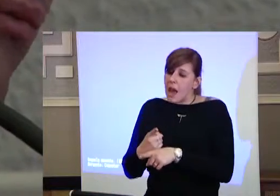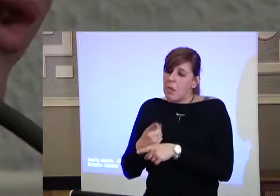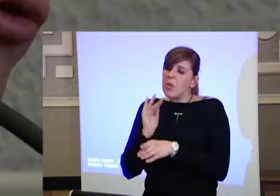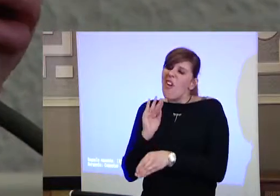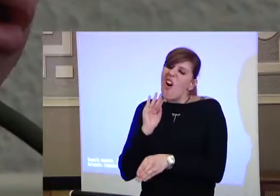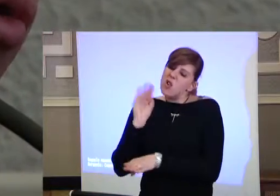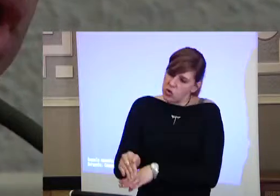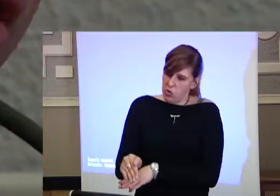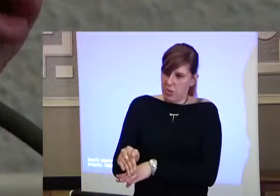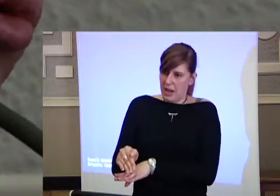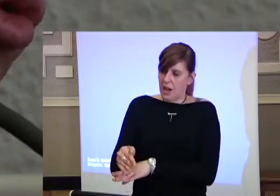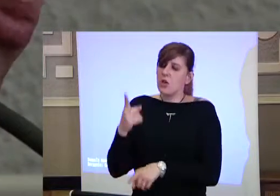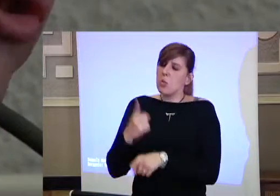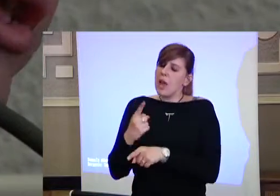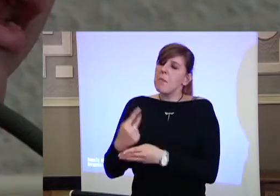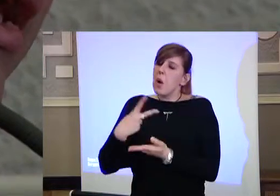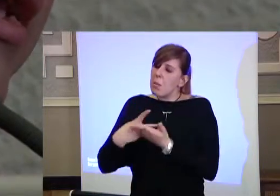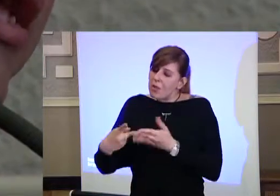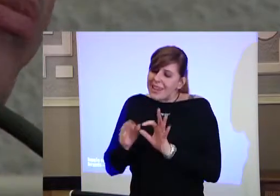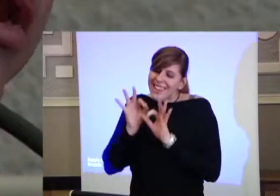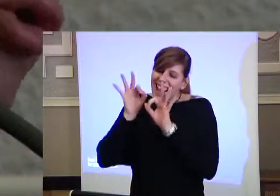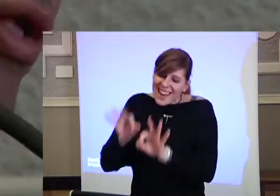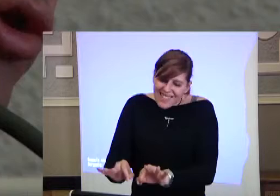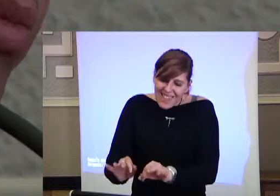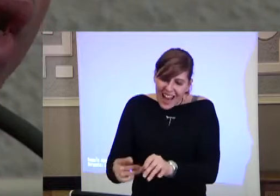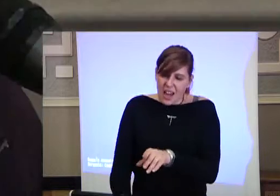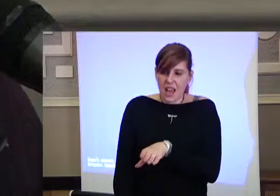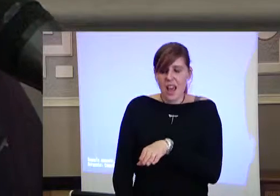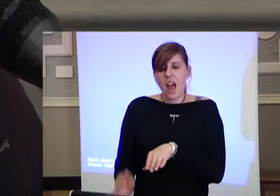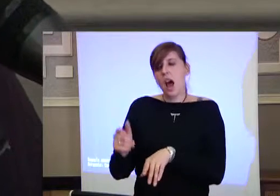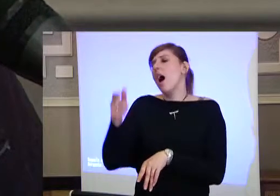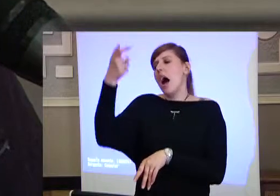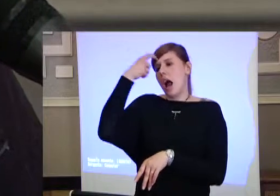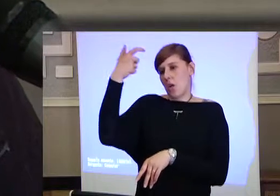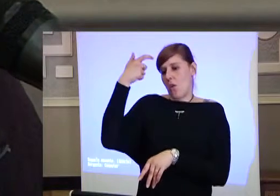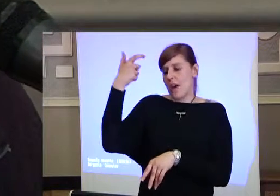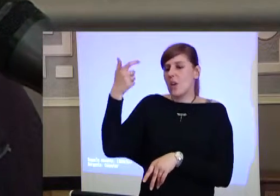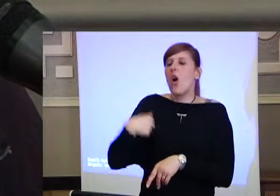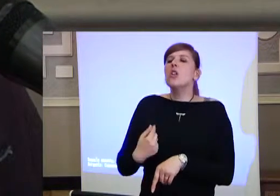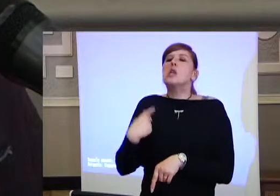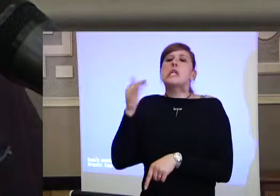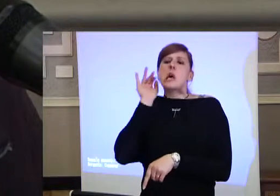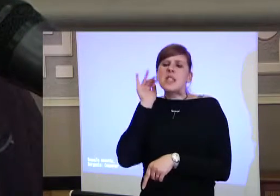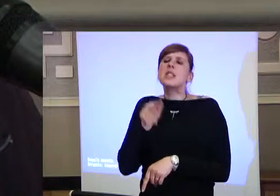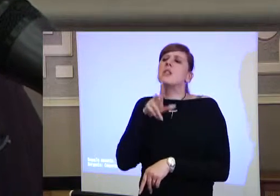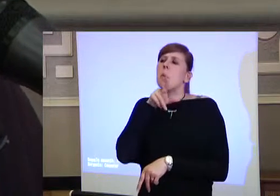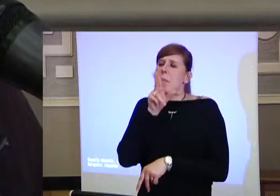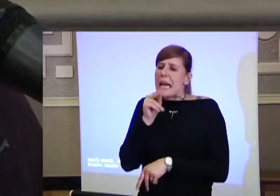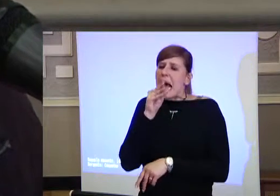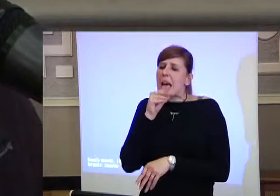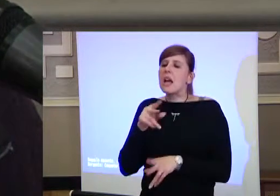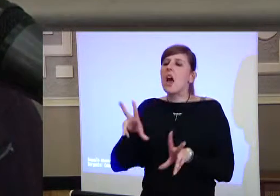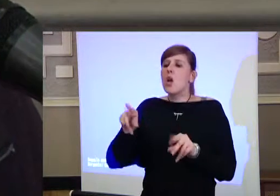verso quell'altro mondo, per cercare anche di capire. Ho sentito parlare di centomila assunzioni, sentito parlare di